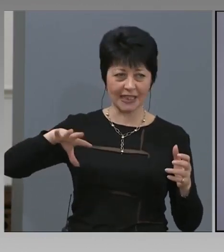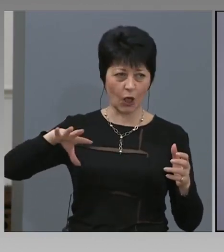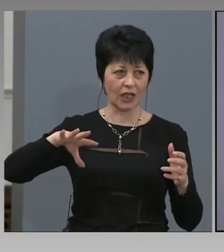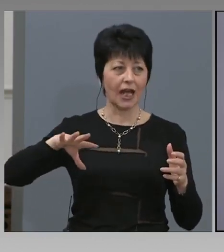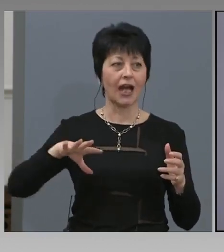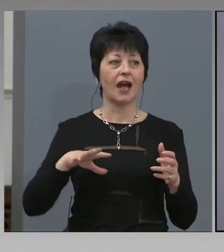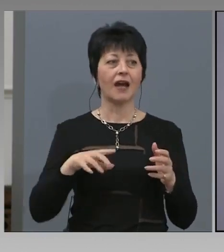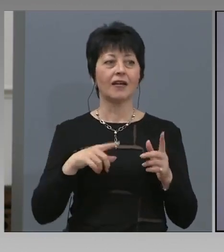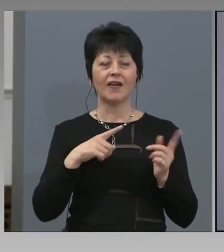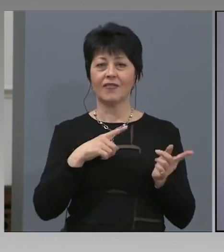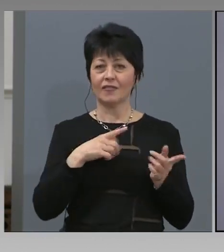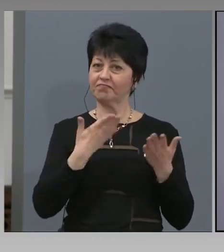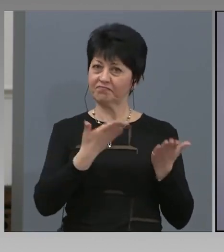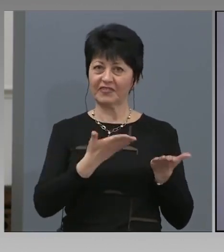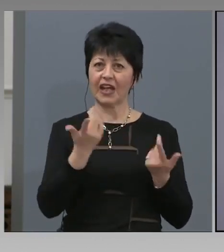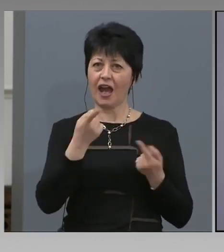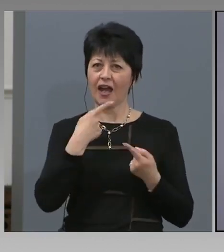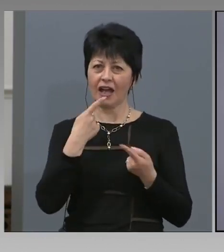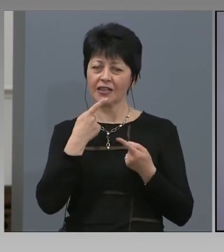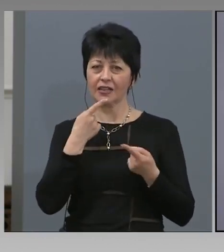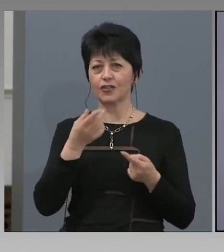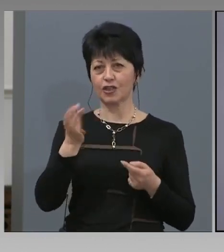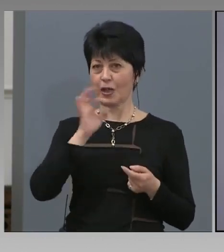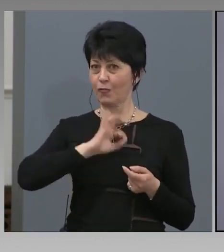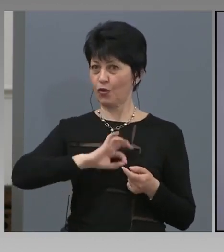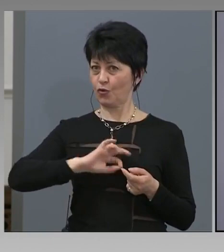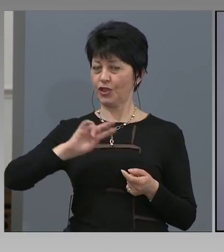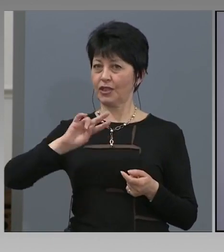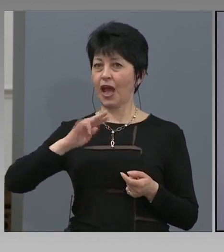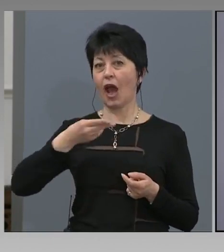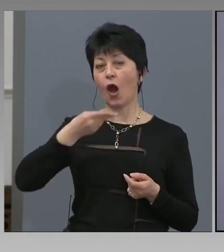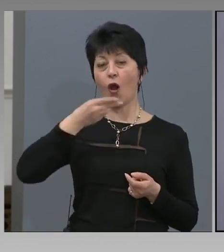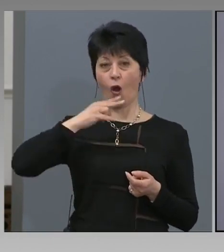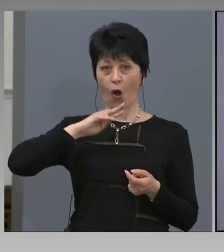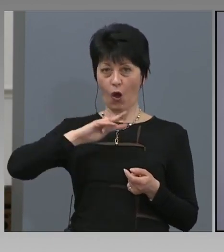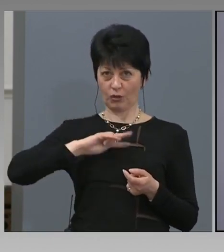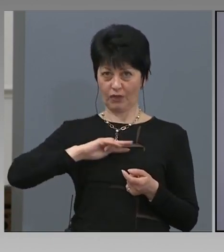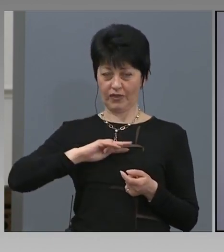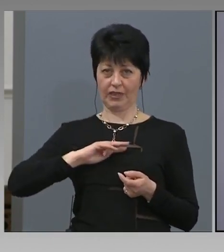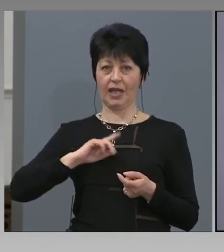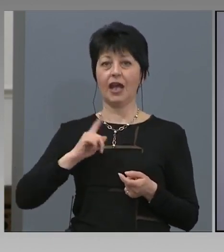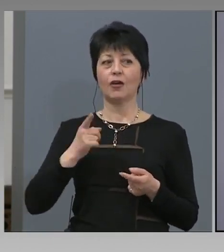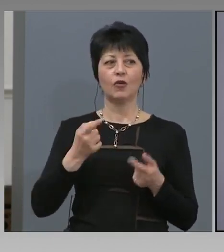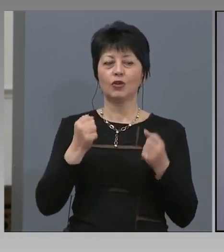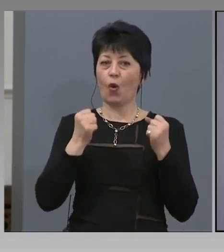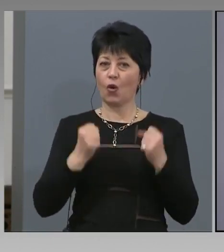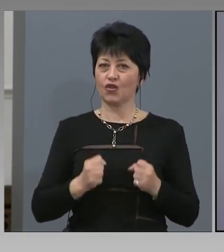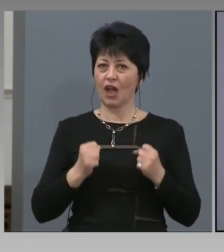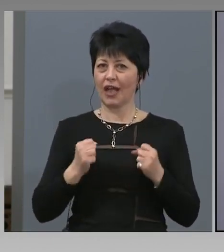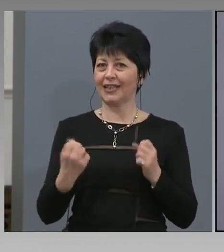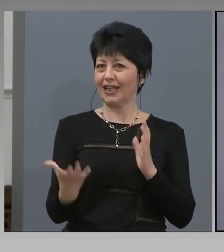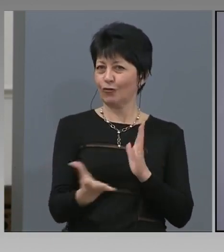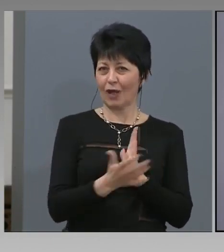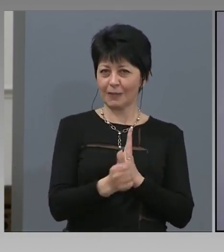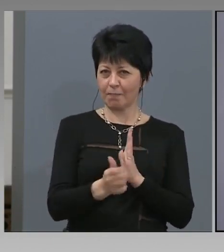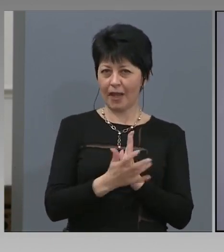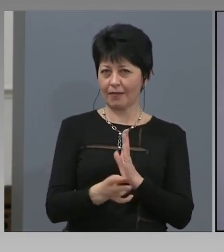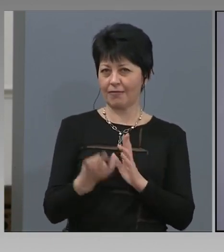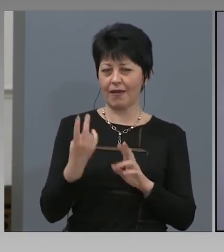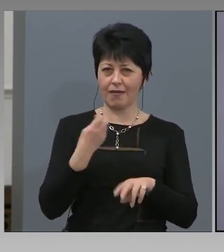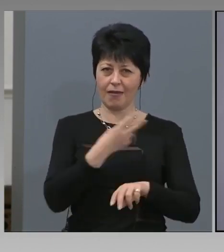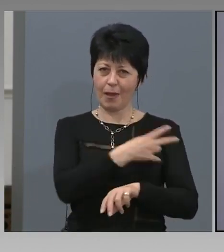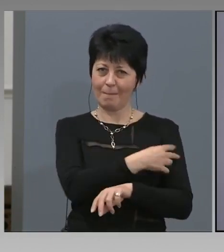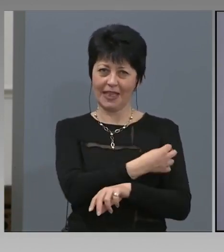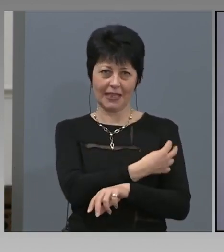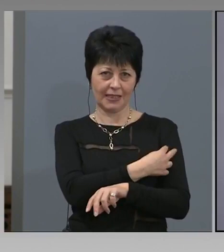казахте, че ще получите отговори на въпроси, които вие като медици и експерти чакате, но как ще се намали риска от